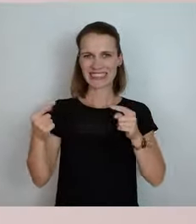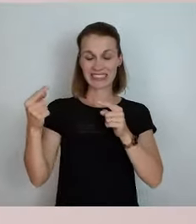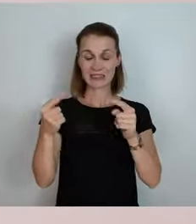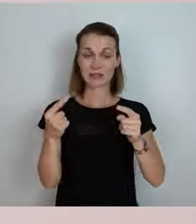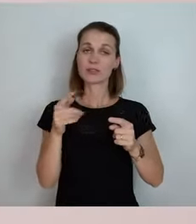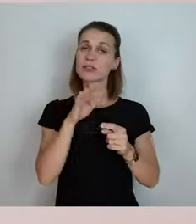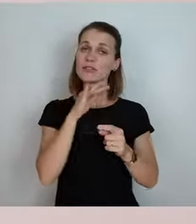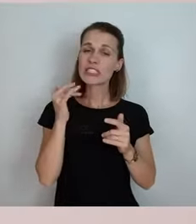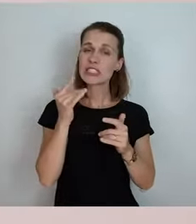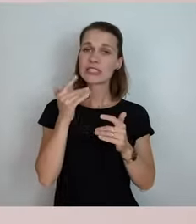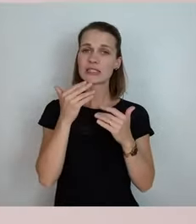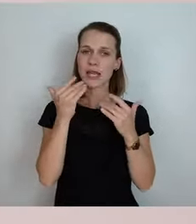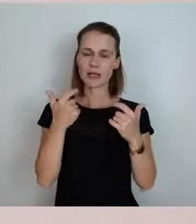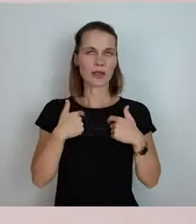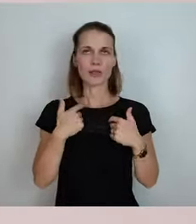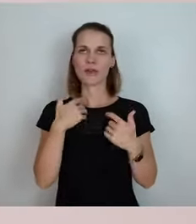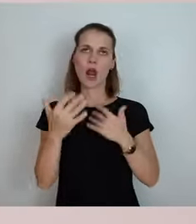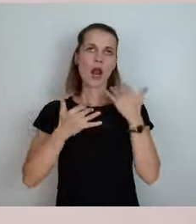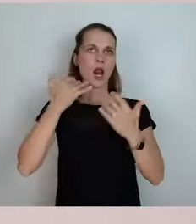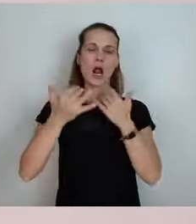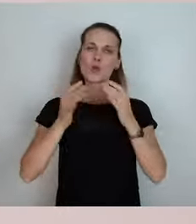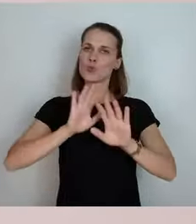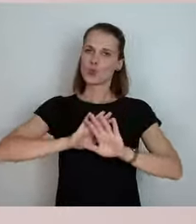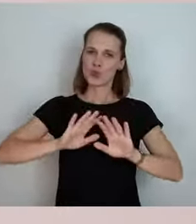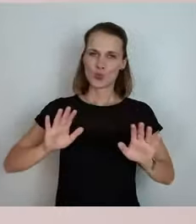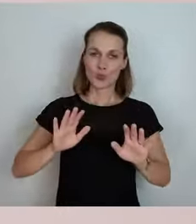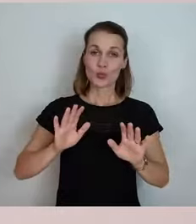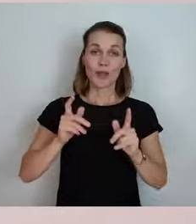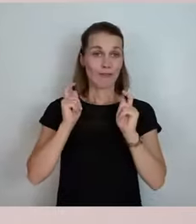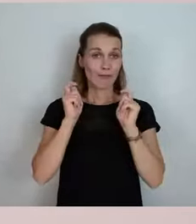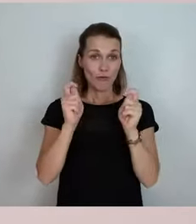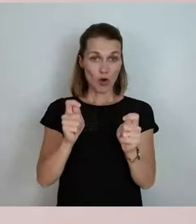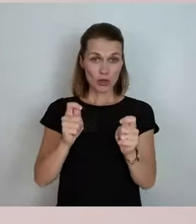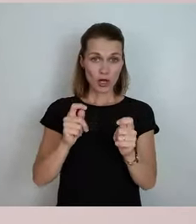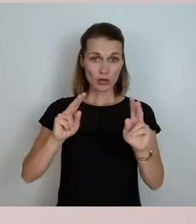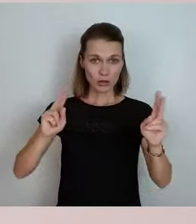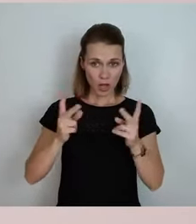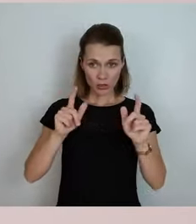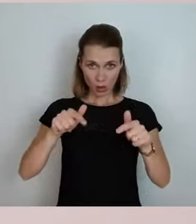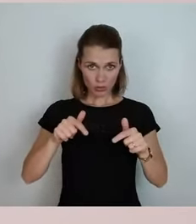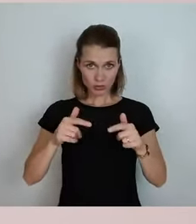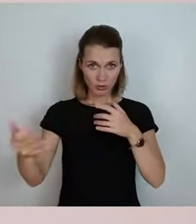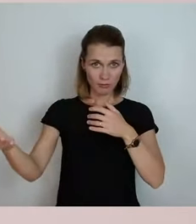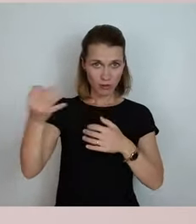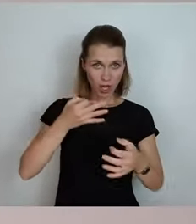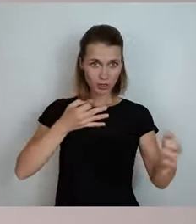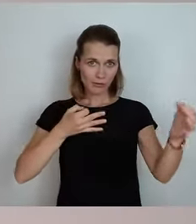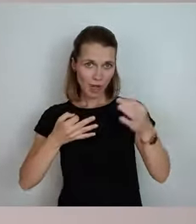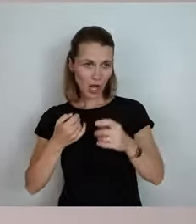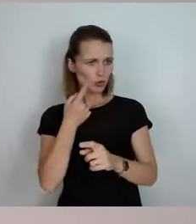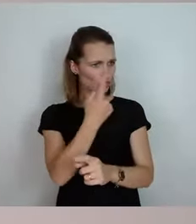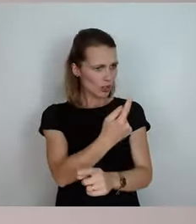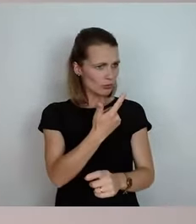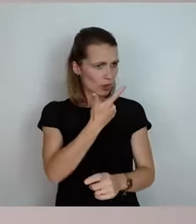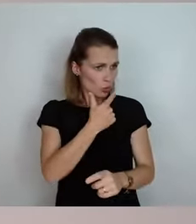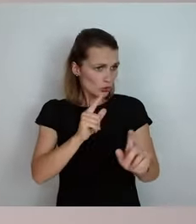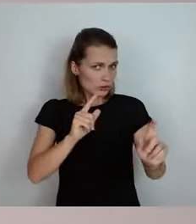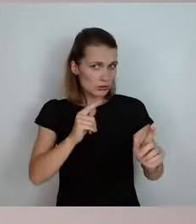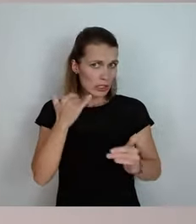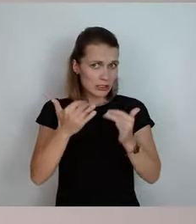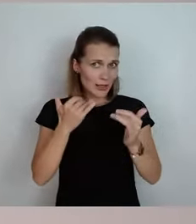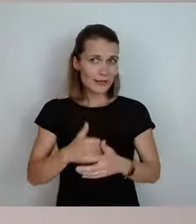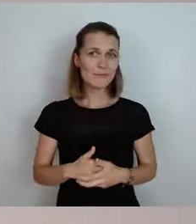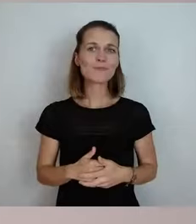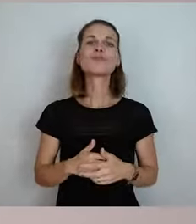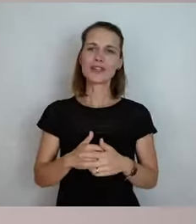Ich höre jetzt auf und würde vorschlagen, dass wir gleich mit Fragen einsteigen. Oder möchtest du erst noch? Ich sage mal guten